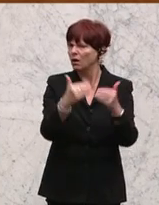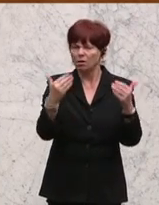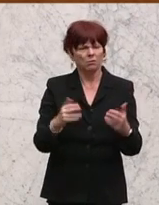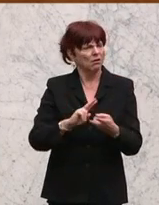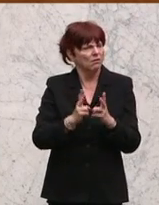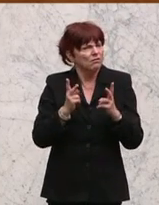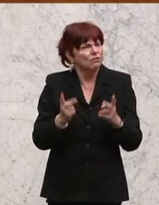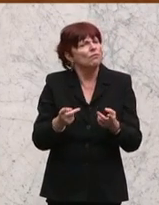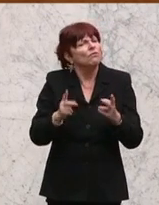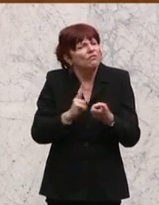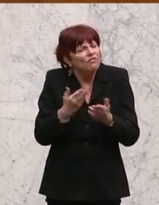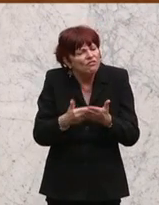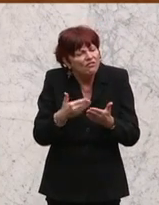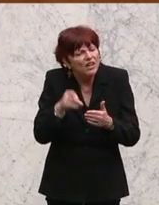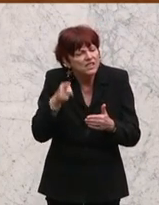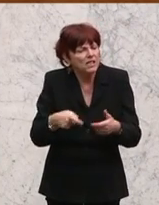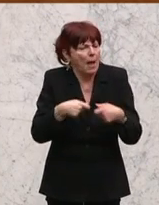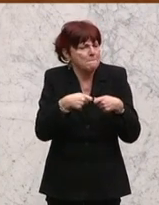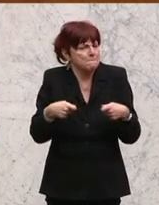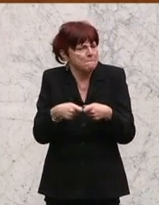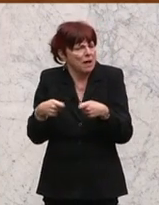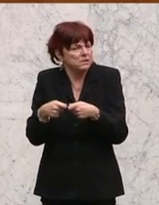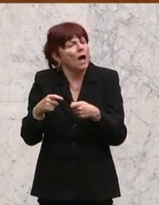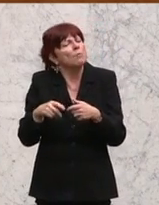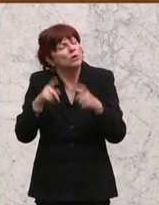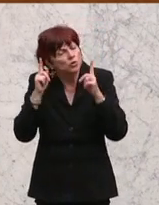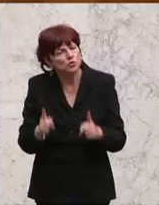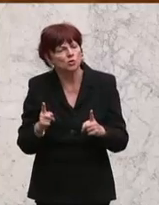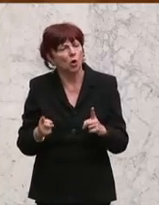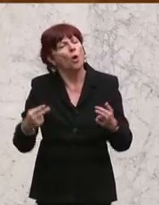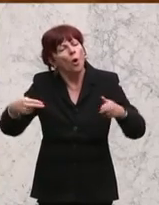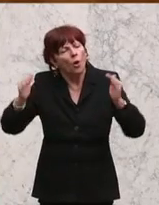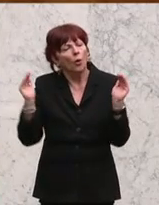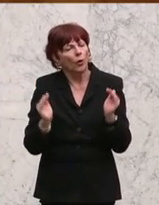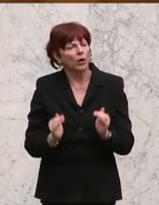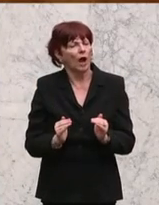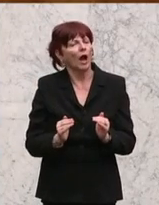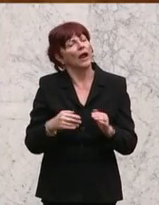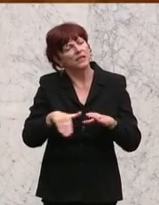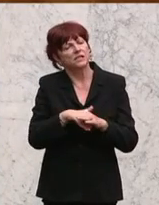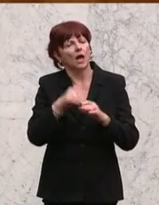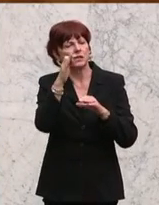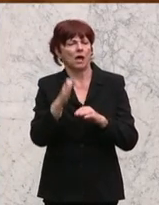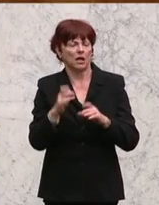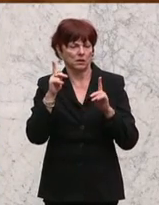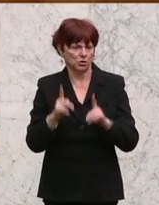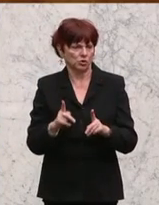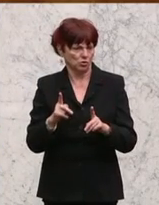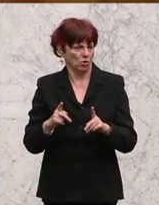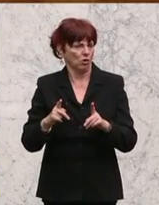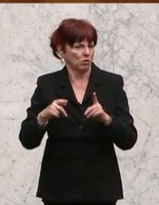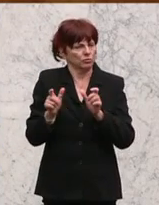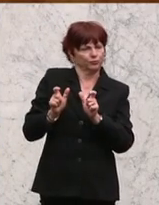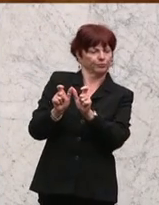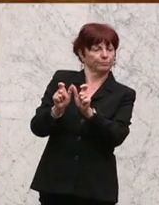notwendigen Maßnahmen aus diesem absehbaren Rückgang der Ersatzrate? Herr Bundesminister. Danke, Frau Präsidentin. Ich kann diese Zahlen nicht